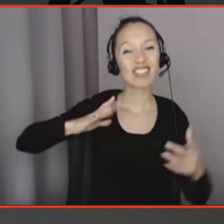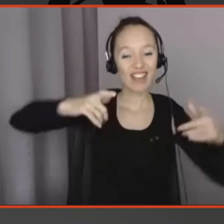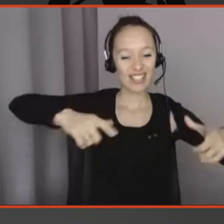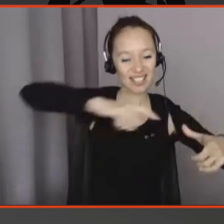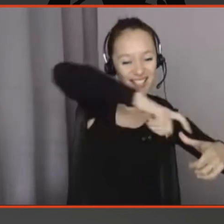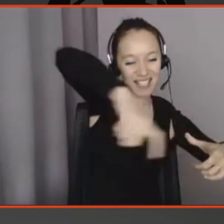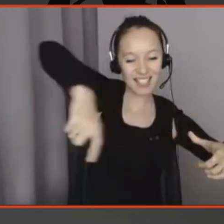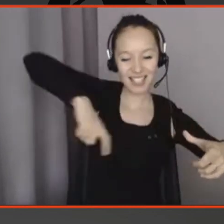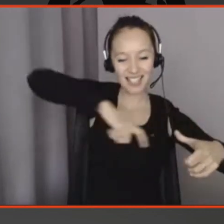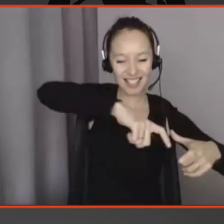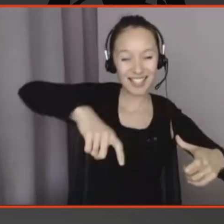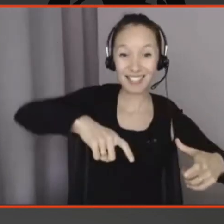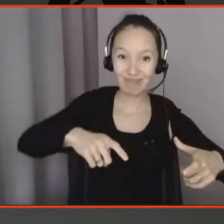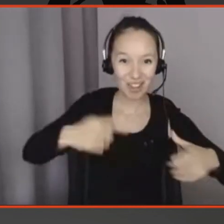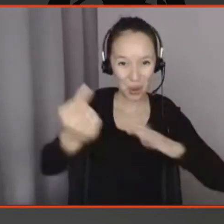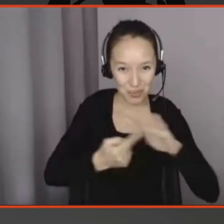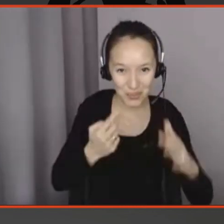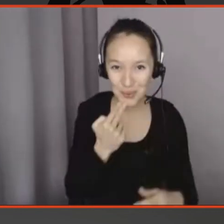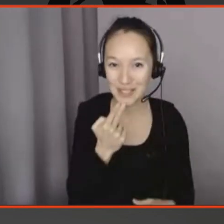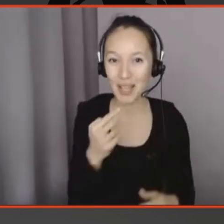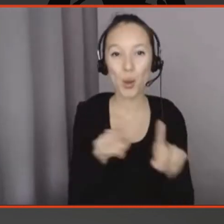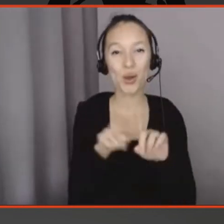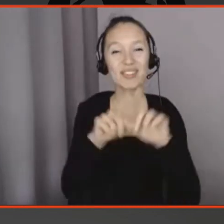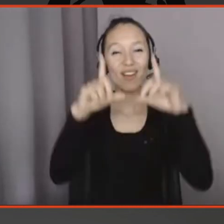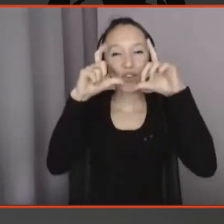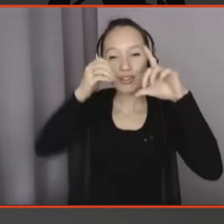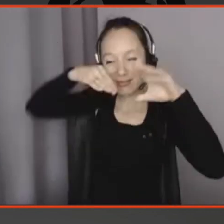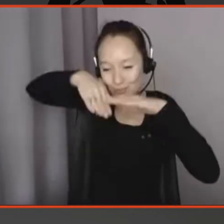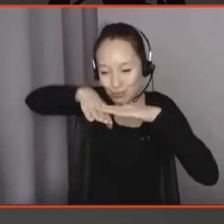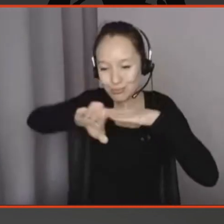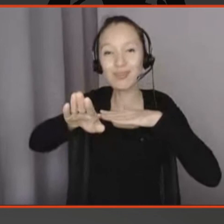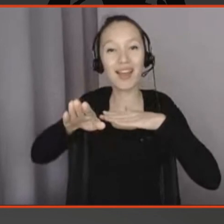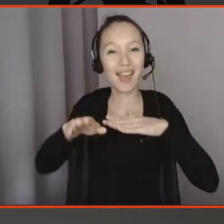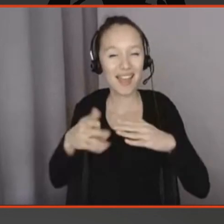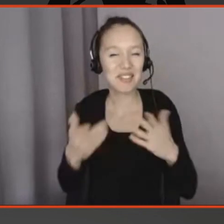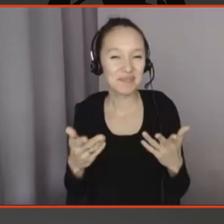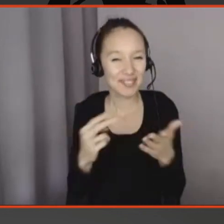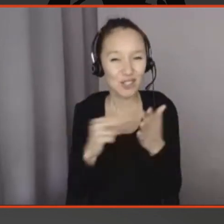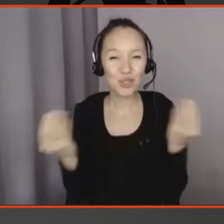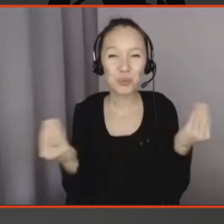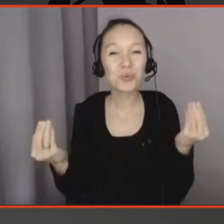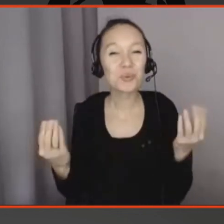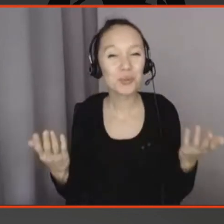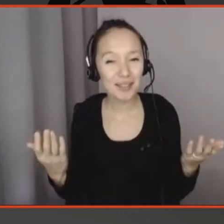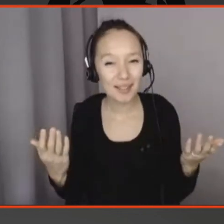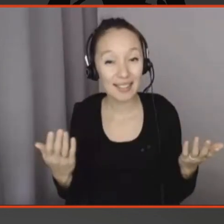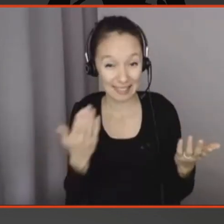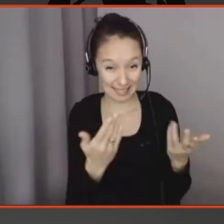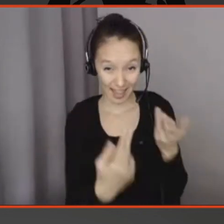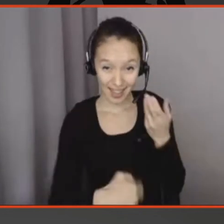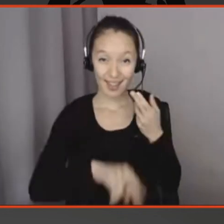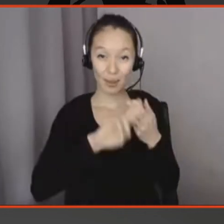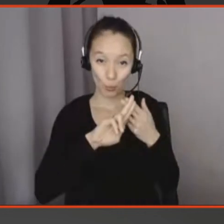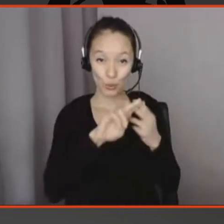polaroïdes et finalement, on l'enlève complètement dans la technologie. Est-ce que c'est ça la réponse ? Ou on va essayer de